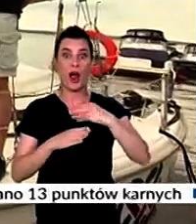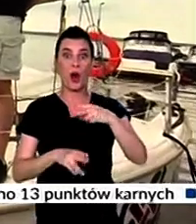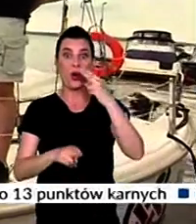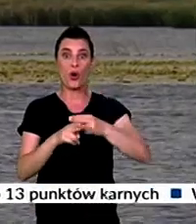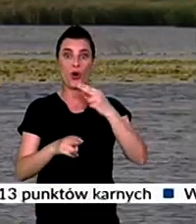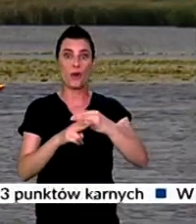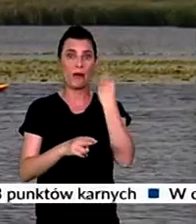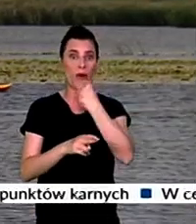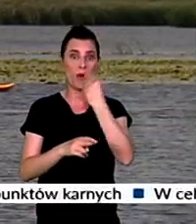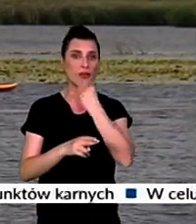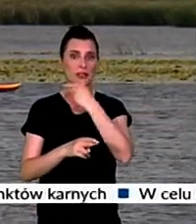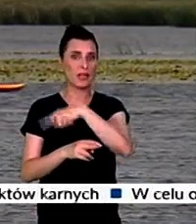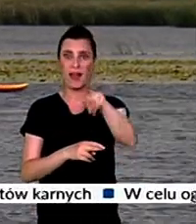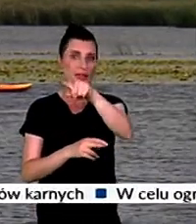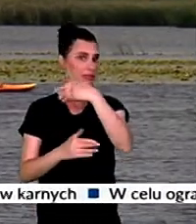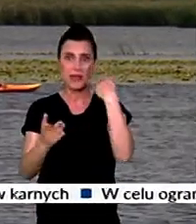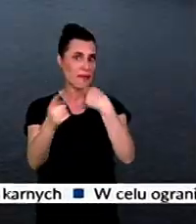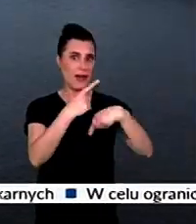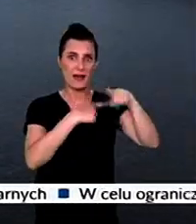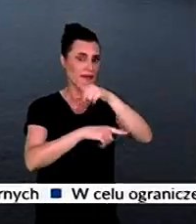Mam nadzieję, że w środkach z takich osób nie ma.